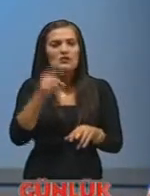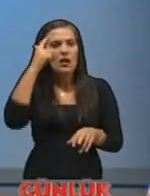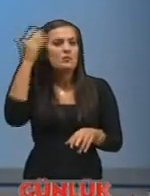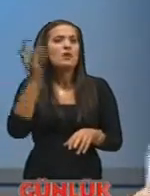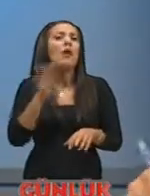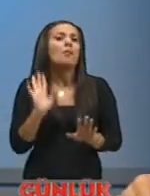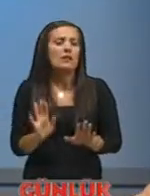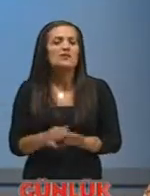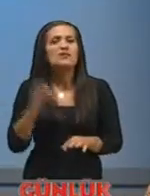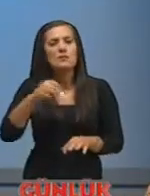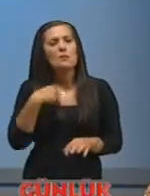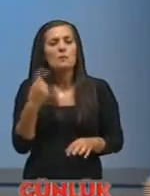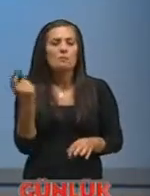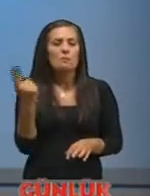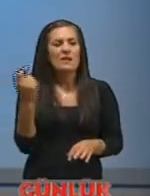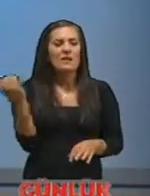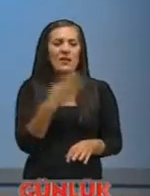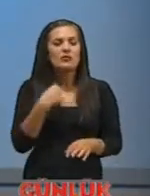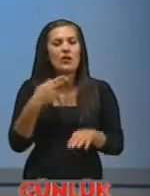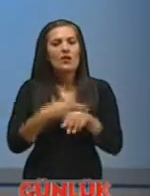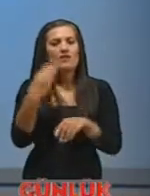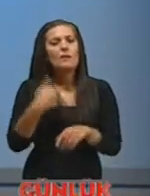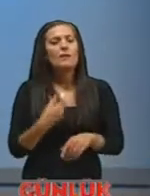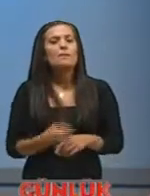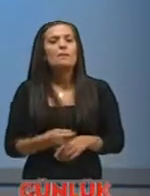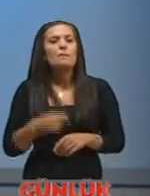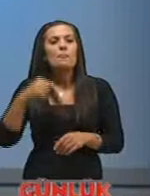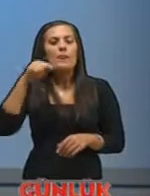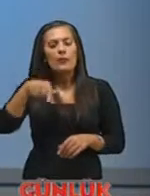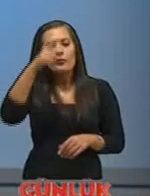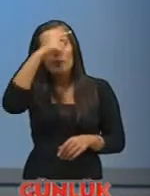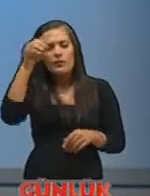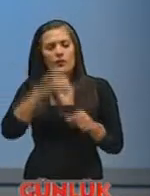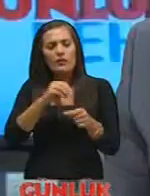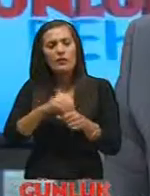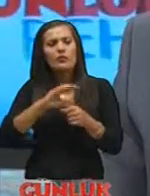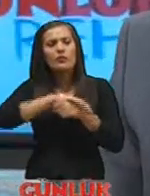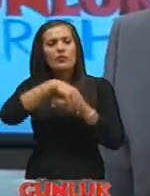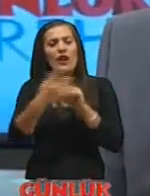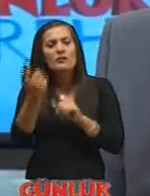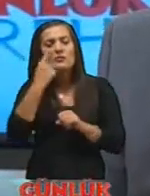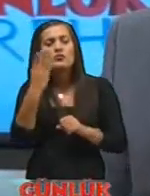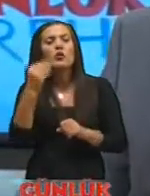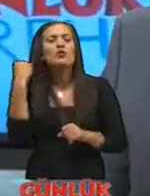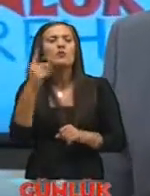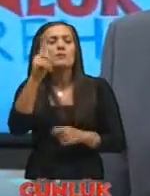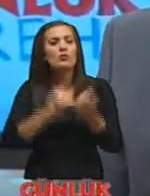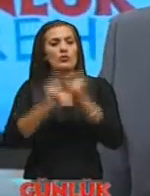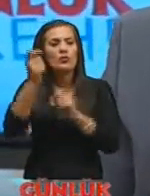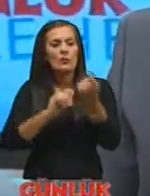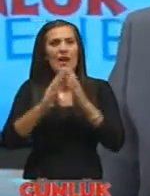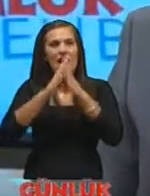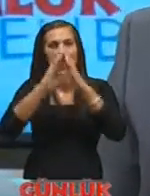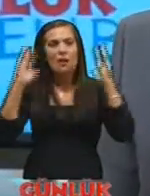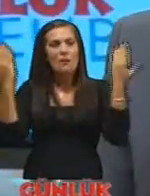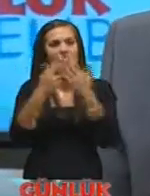aklımıza gelmez şimdi ben birkaç tanesini örnek vereyim buyurun lütfen mesela Türkiye dünya çapında çok güzel bir uygulamaya geçti biliyorsunuz